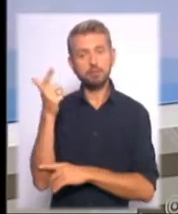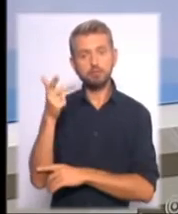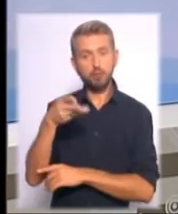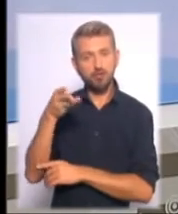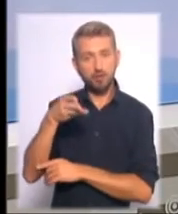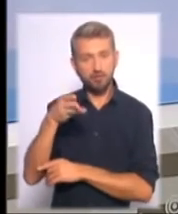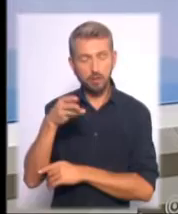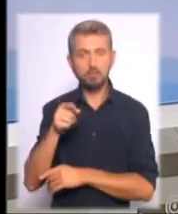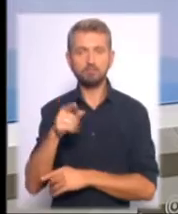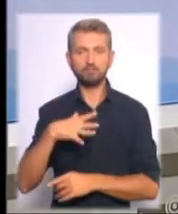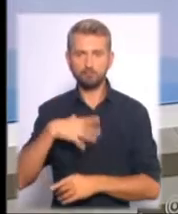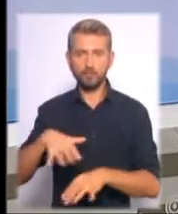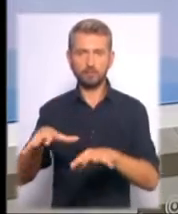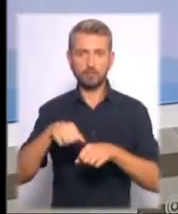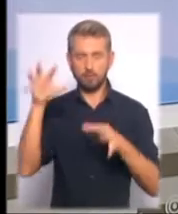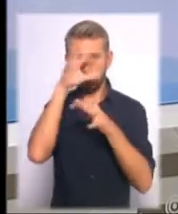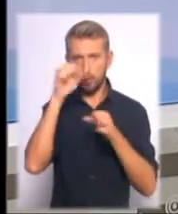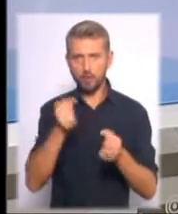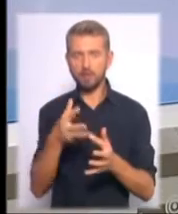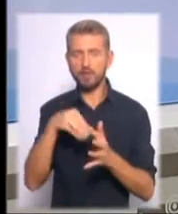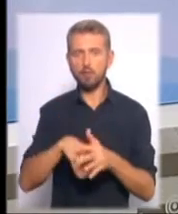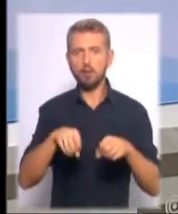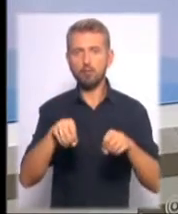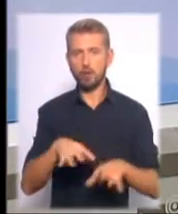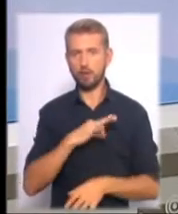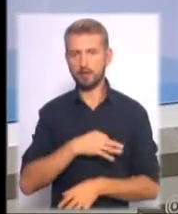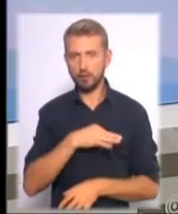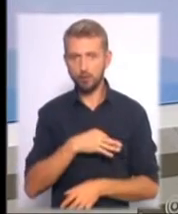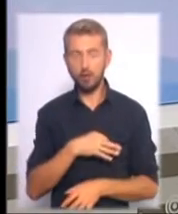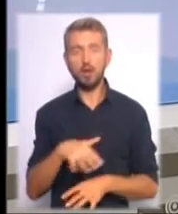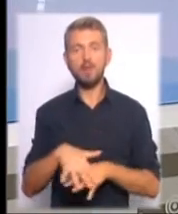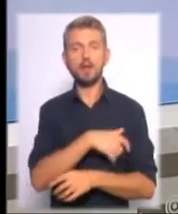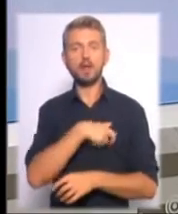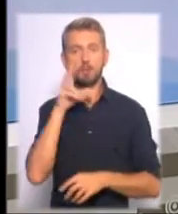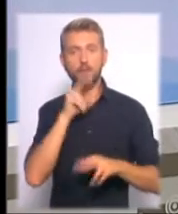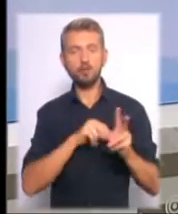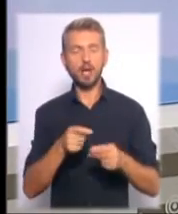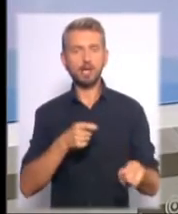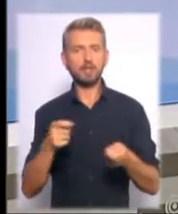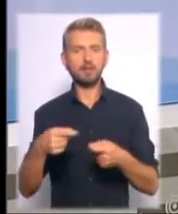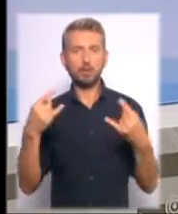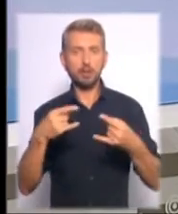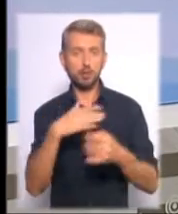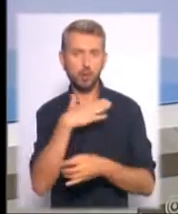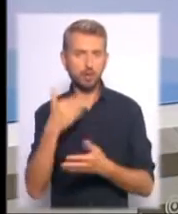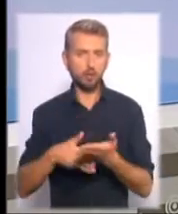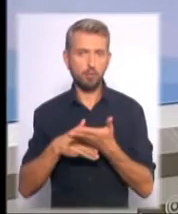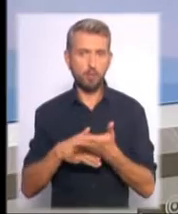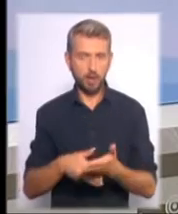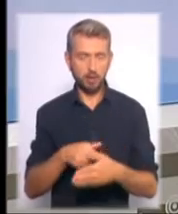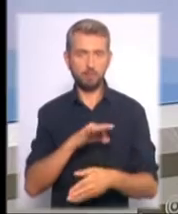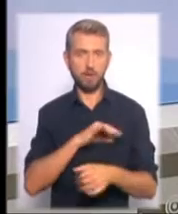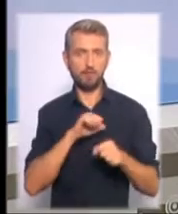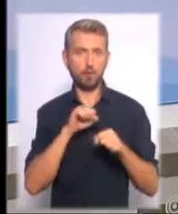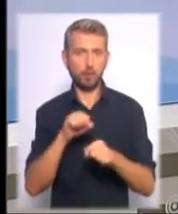його довелося вилучати вночі у рамках постанови слідчого. Нардеп вважає, що керівництво телеканалу не хоче допомагати правоохоронцям знайти